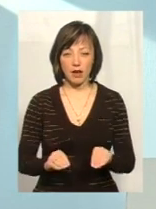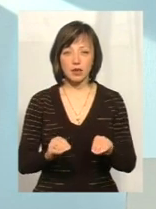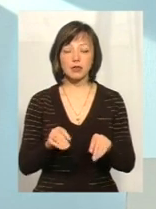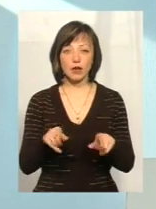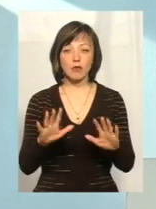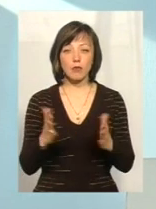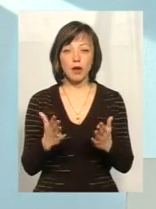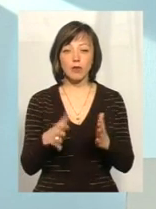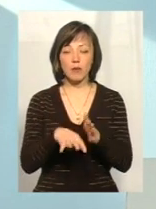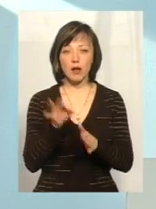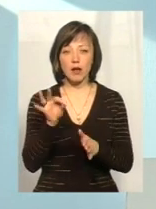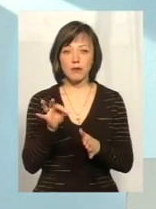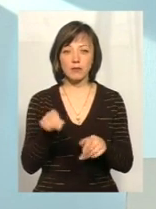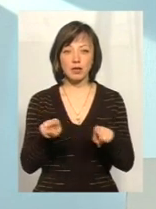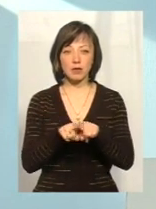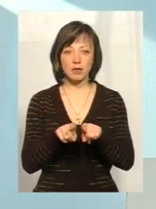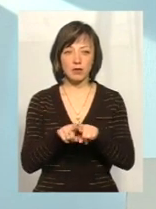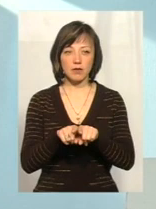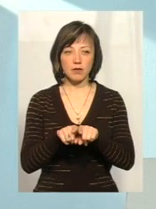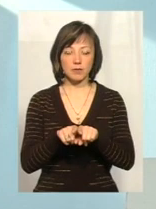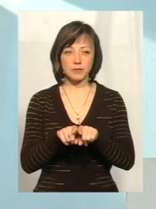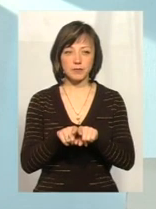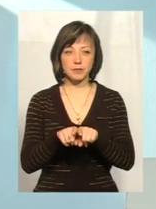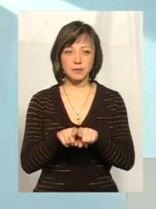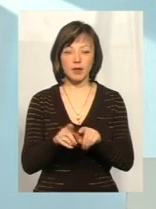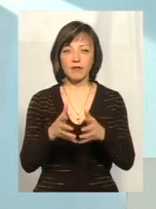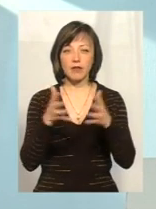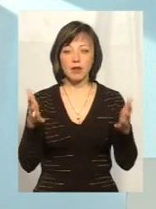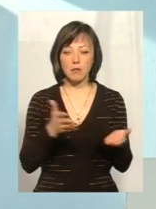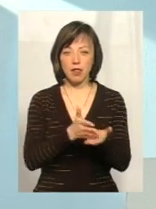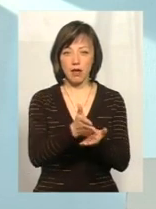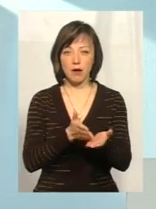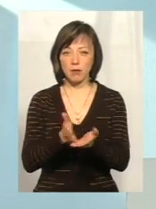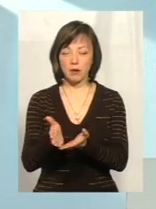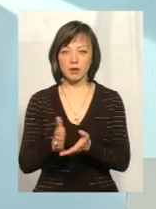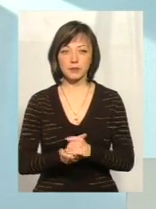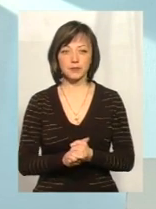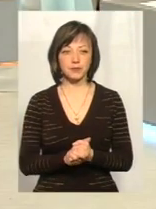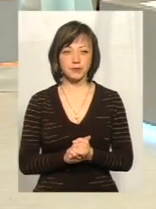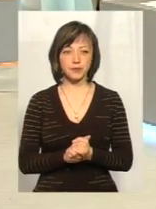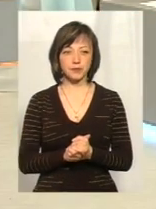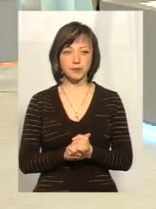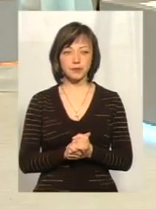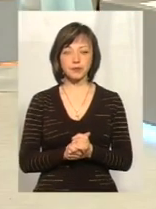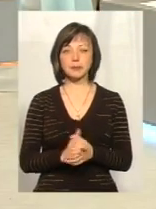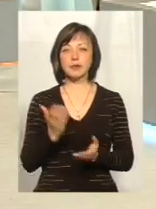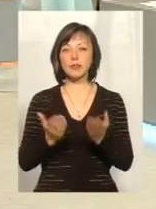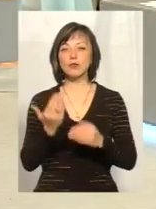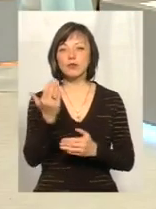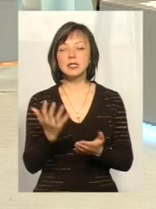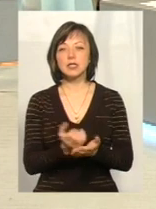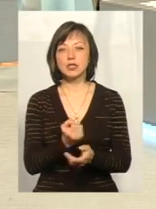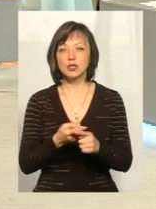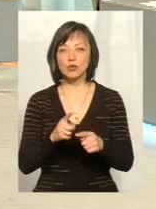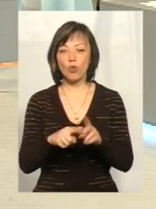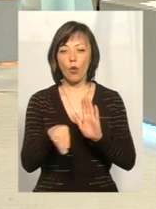даному випадку ми тільки обираємо такими великими якимись напрямками і тільки органами. Але ж, якщо ви знайшли оцю